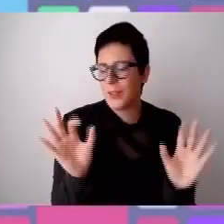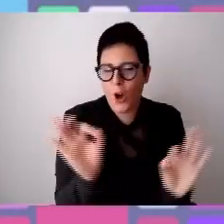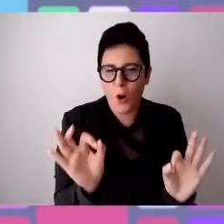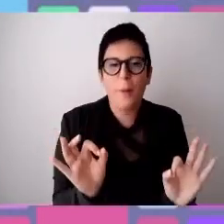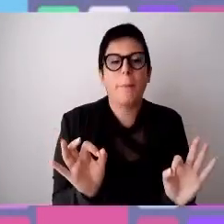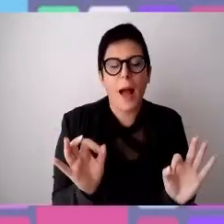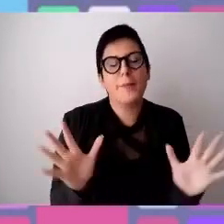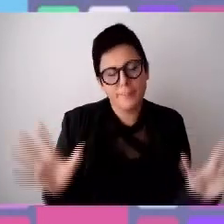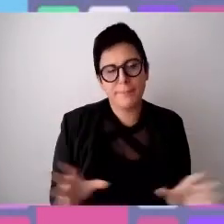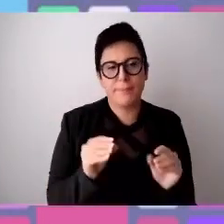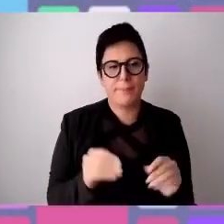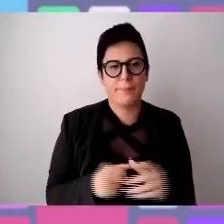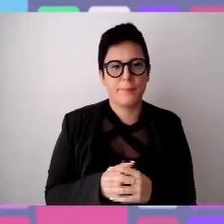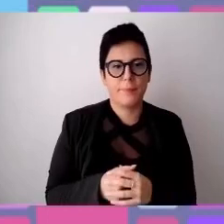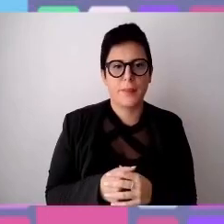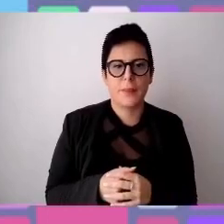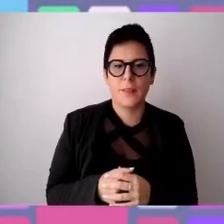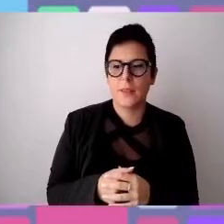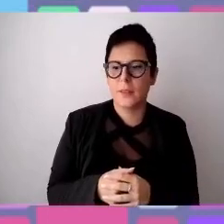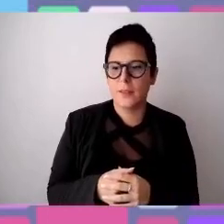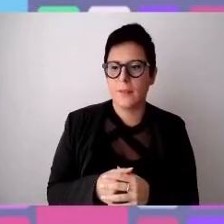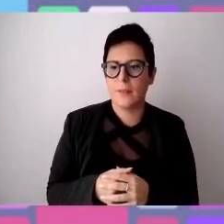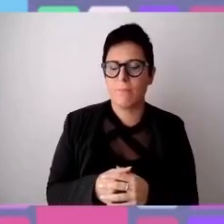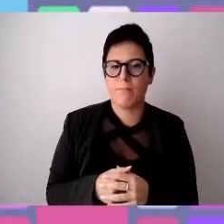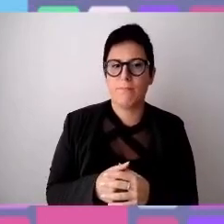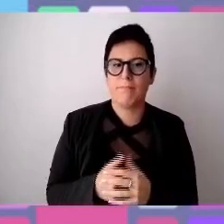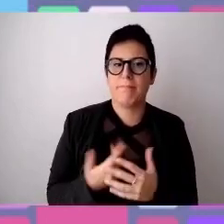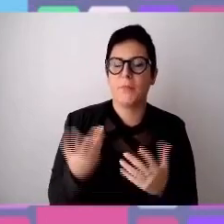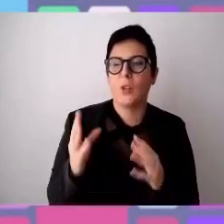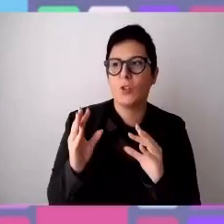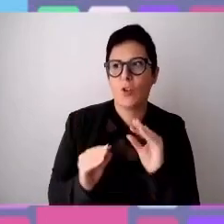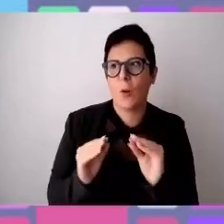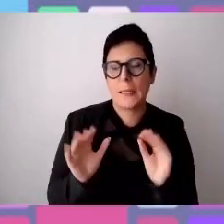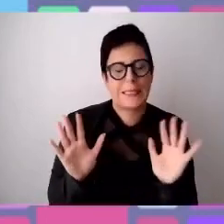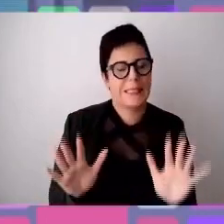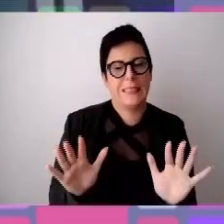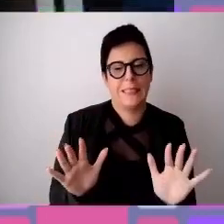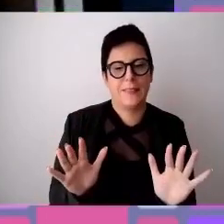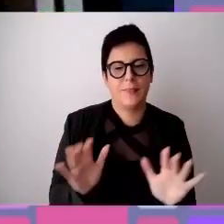autorizza e non abbiamo più, o possiamo fermarci con le domande, se non andiamo troppo oltre,